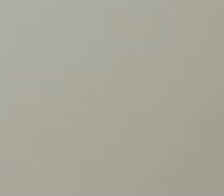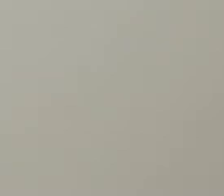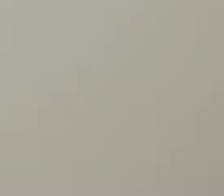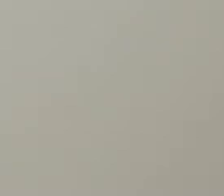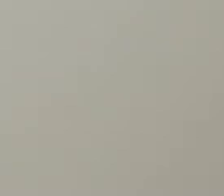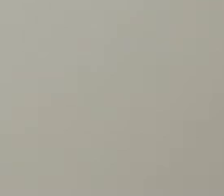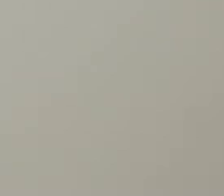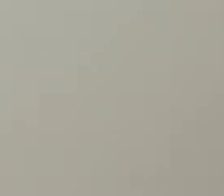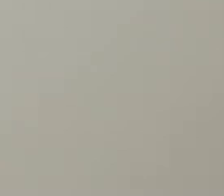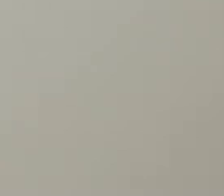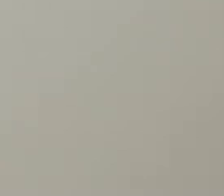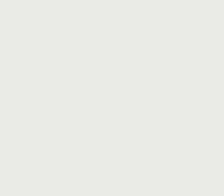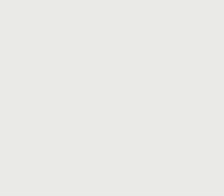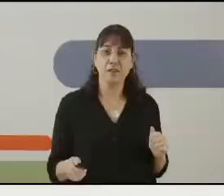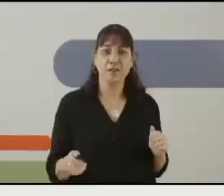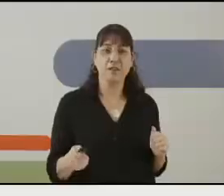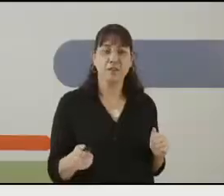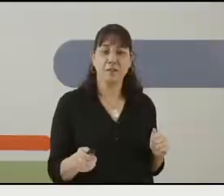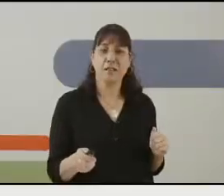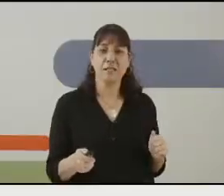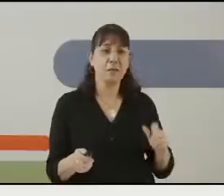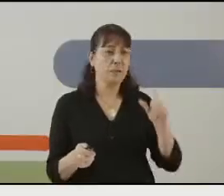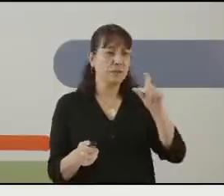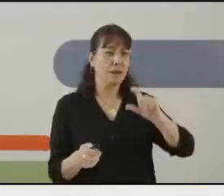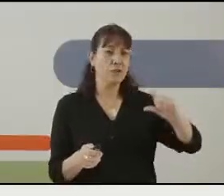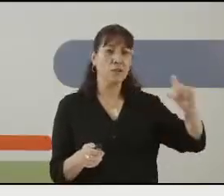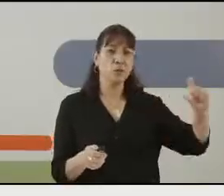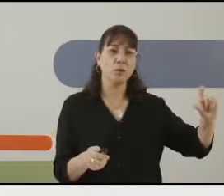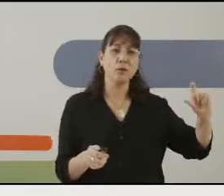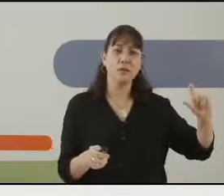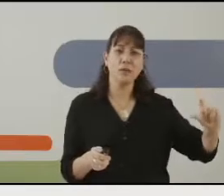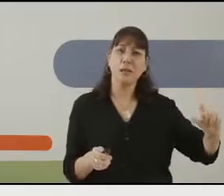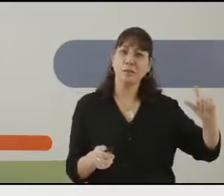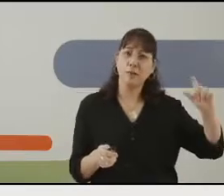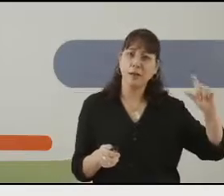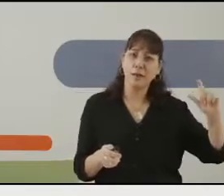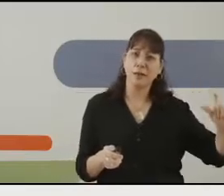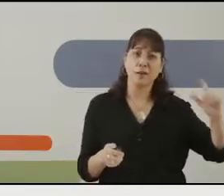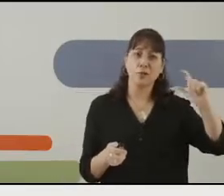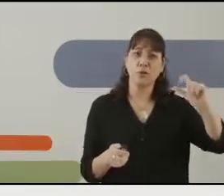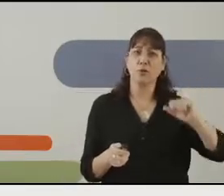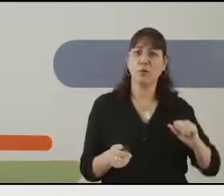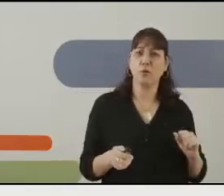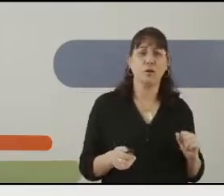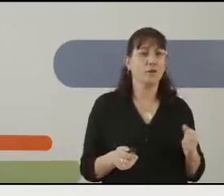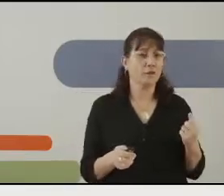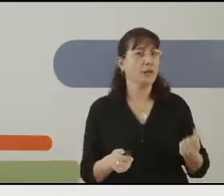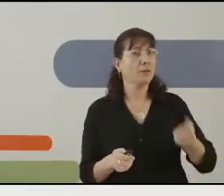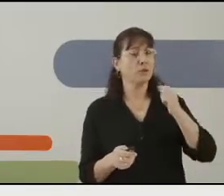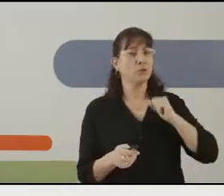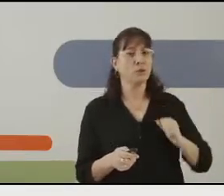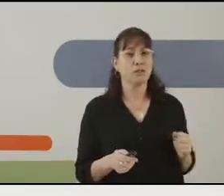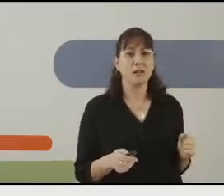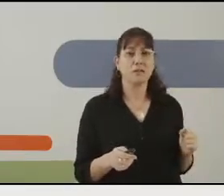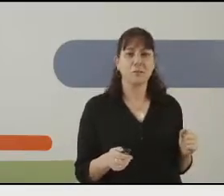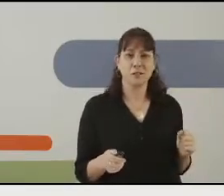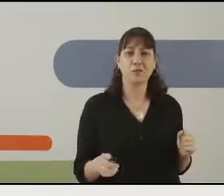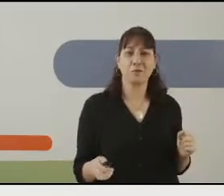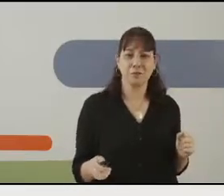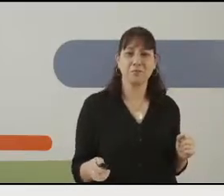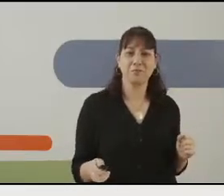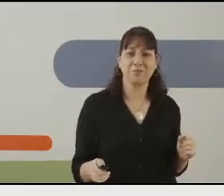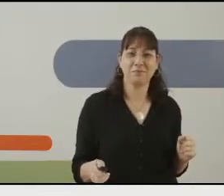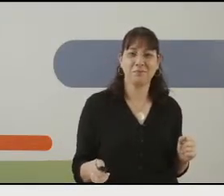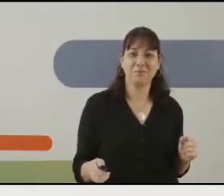אז אני מזמינה אתכם לשחק ולהפריד, ולעזר במקרא של הדוקים, כדי לדעת מה הערך של כל דוק, וכמה נקודות הצלחתם